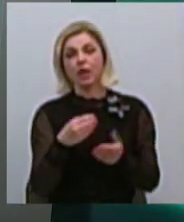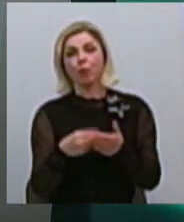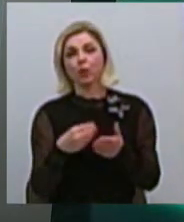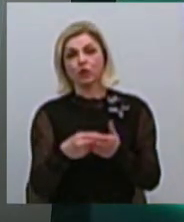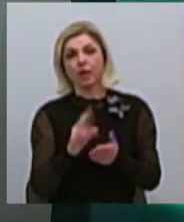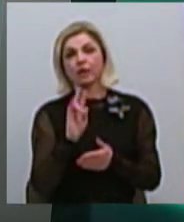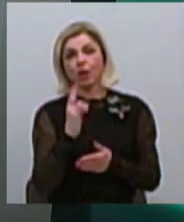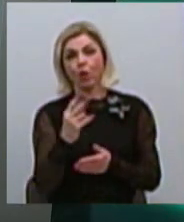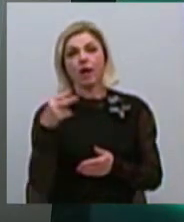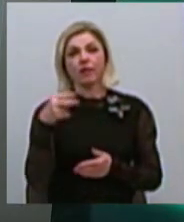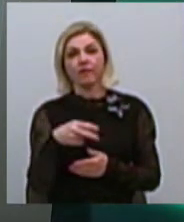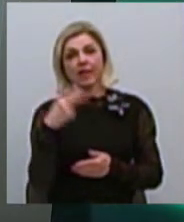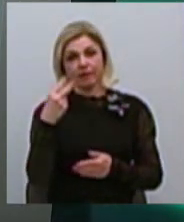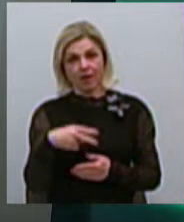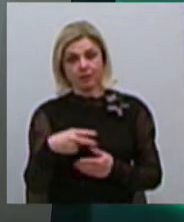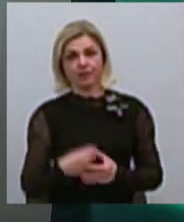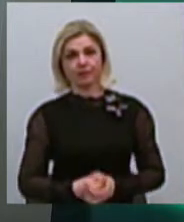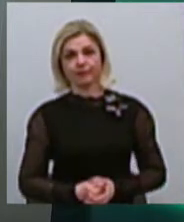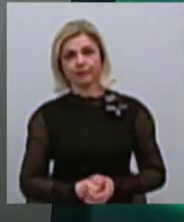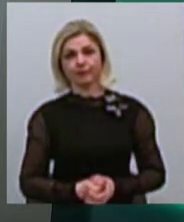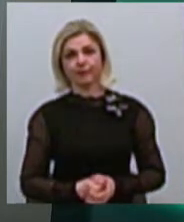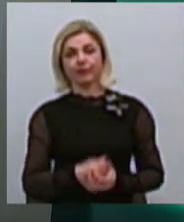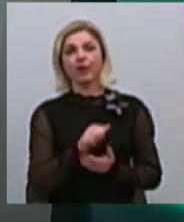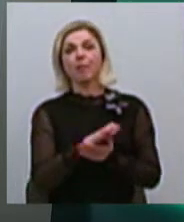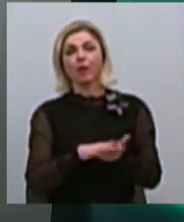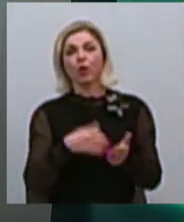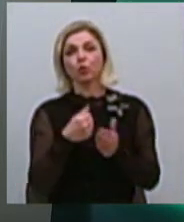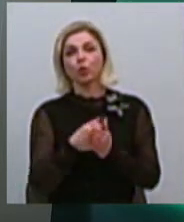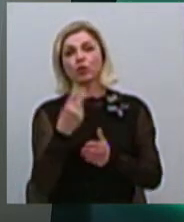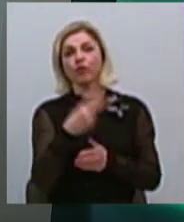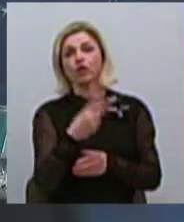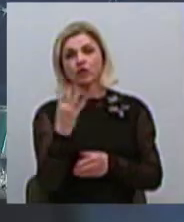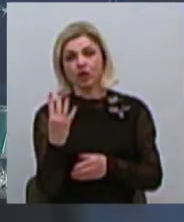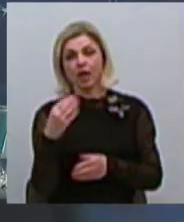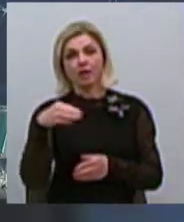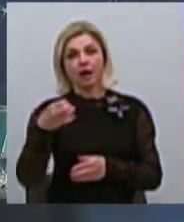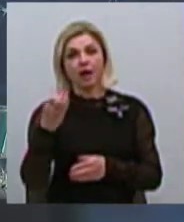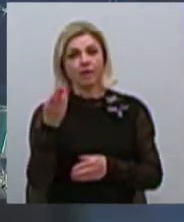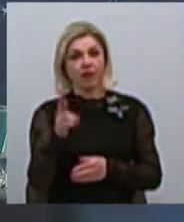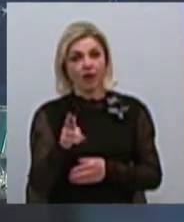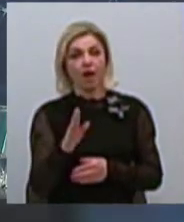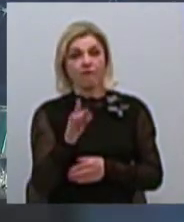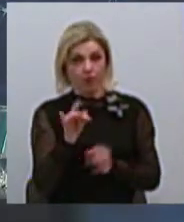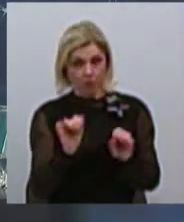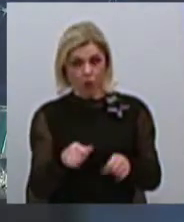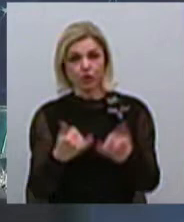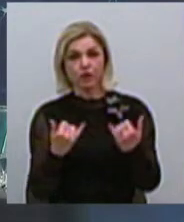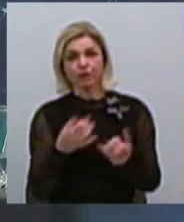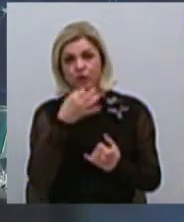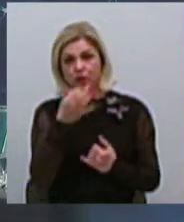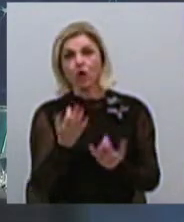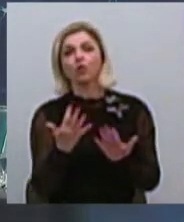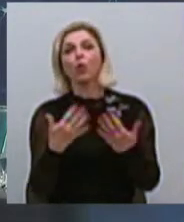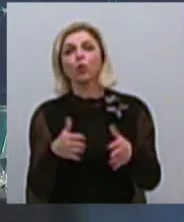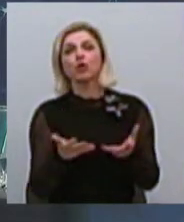Миколаїві 2020 і триватиме до 24 травня. Ви можете сьогодні сказати, скільки вже